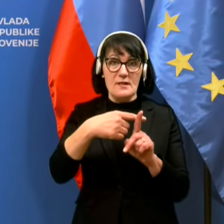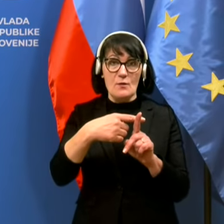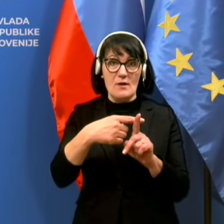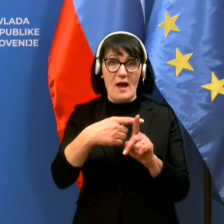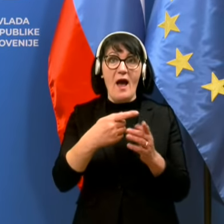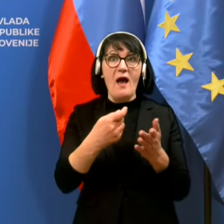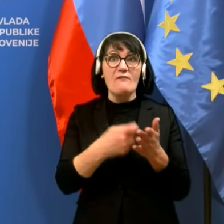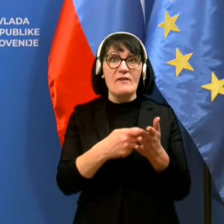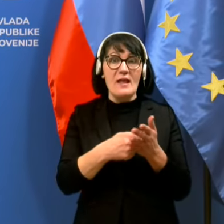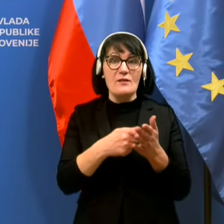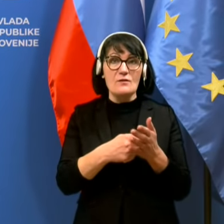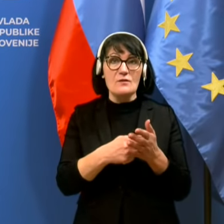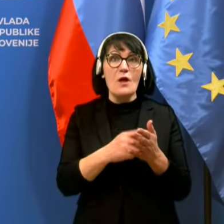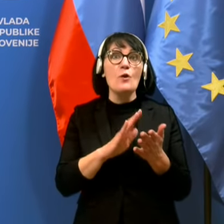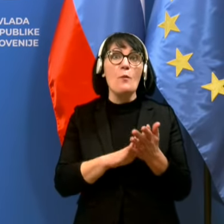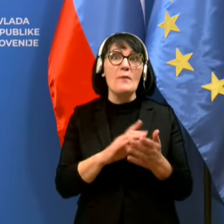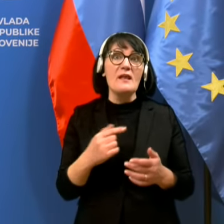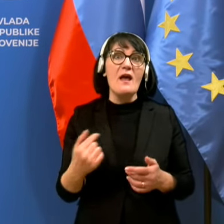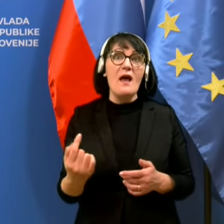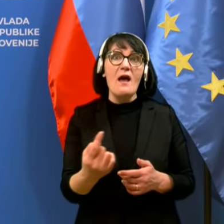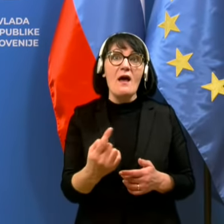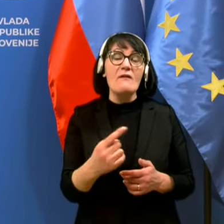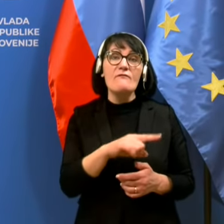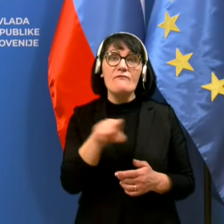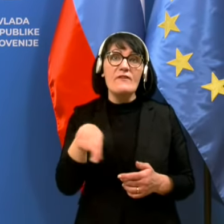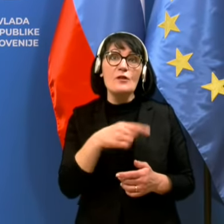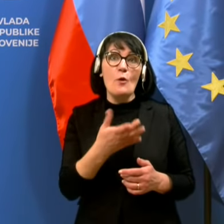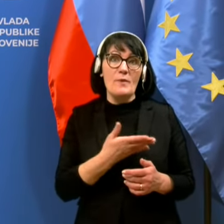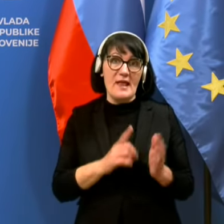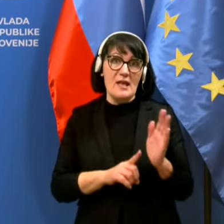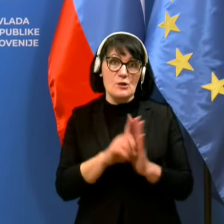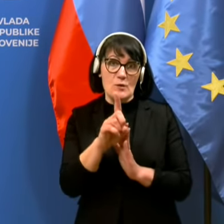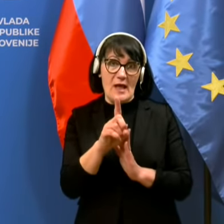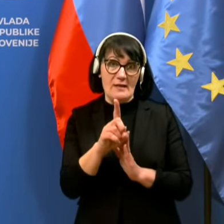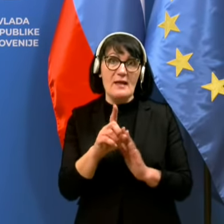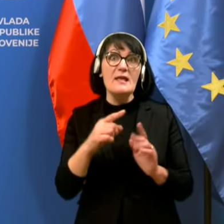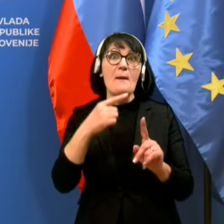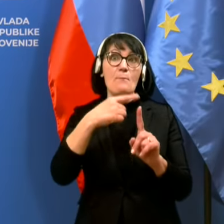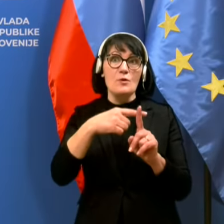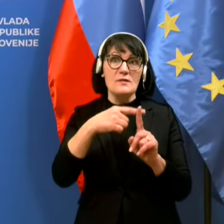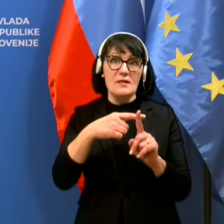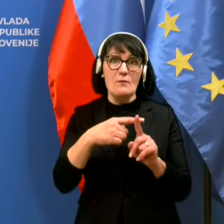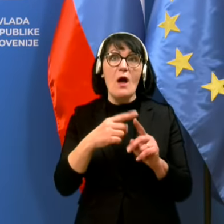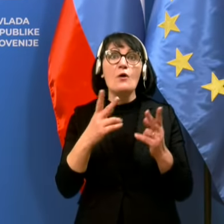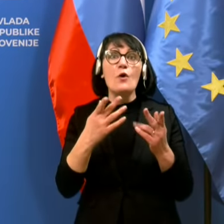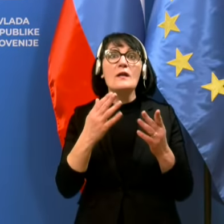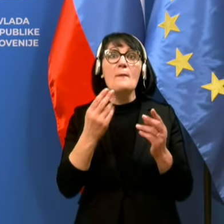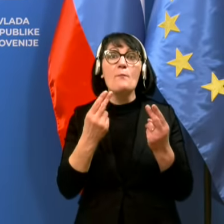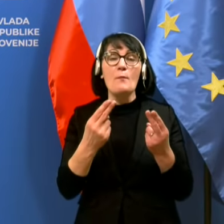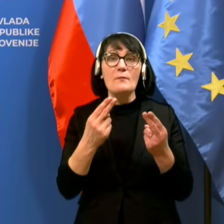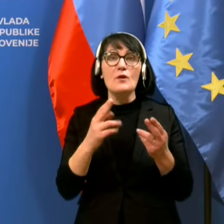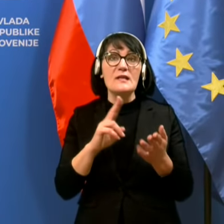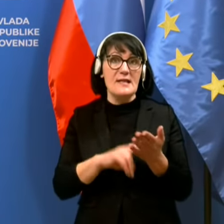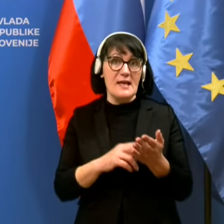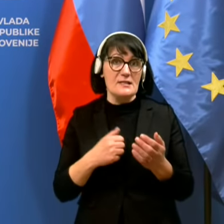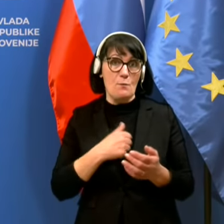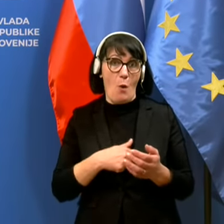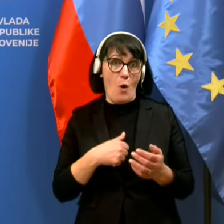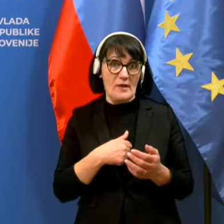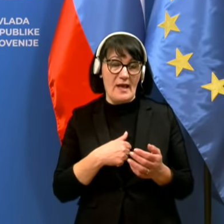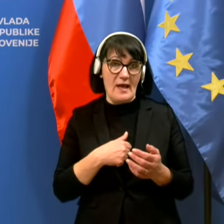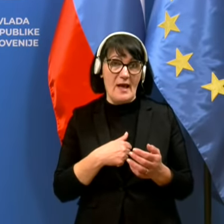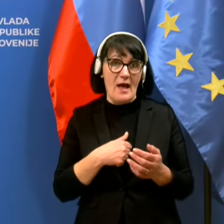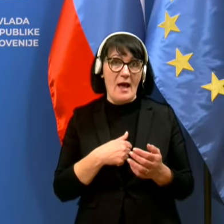pomeni, da vi dobite rezultat testa, ki je pozitivan, zdaj, koliko je verjetno, da ste res bolni. No in to je tisti PPV kolumna,